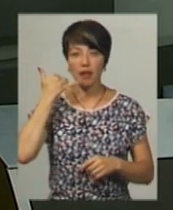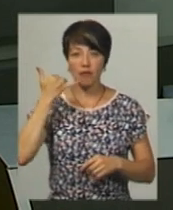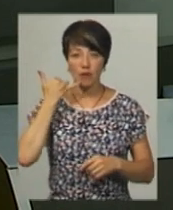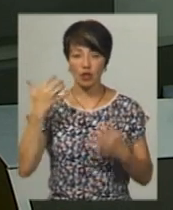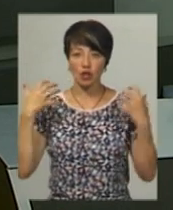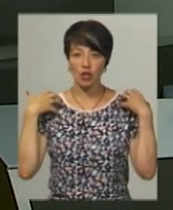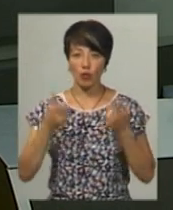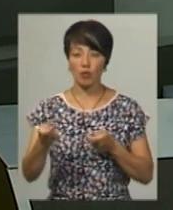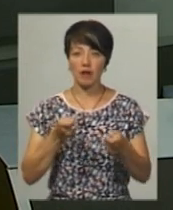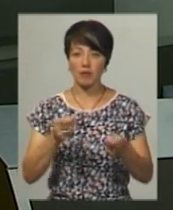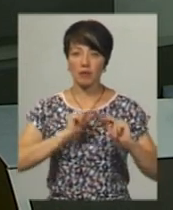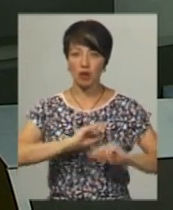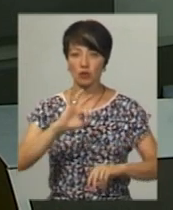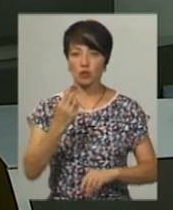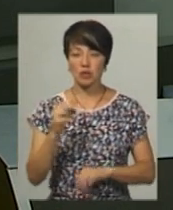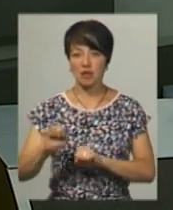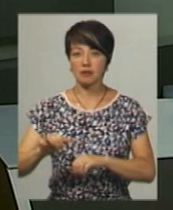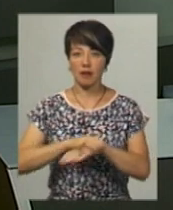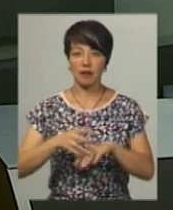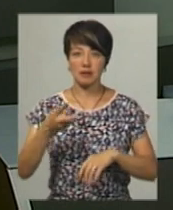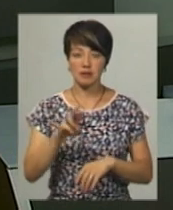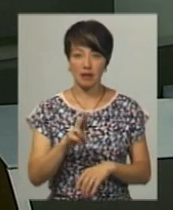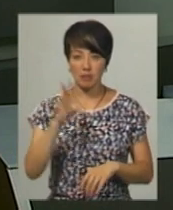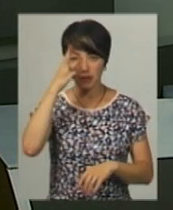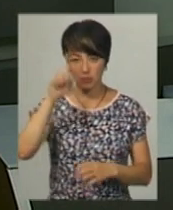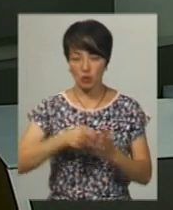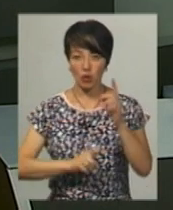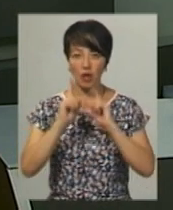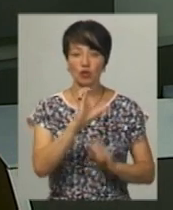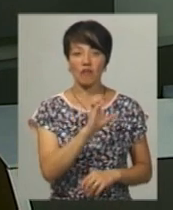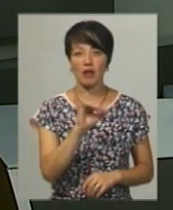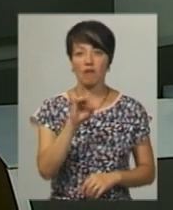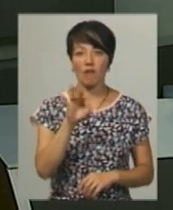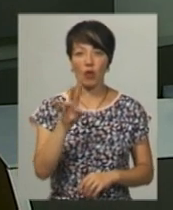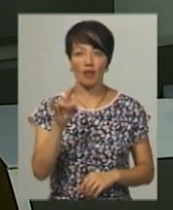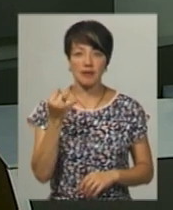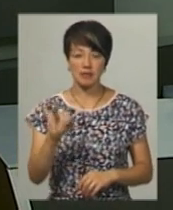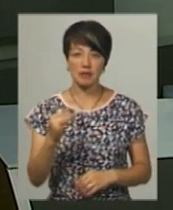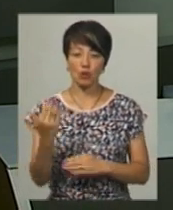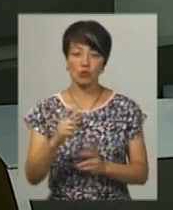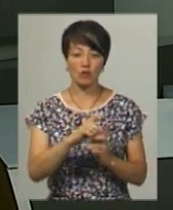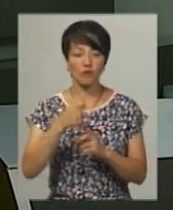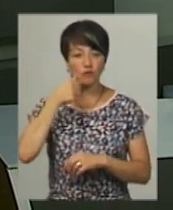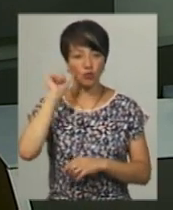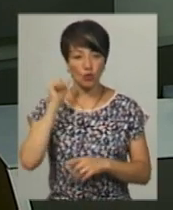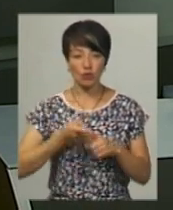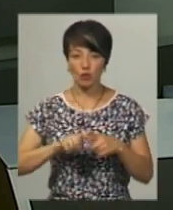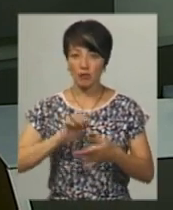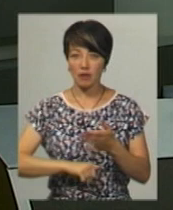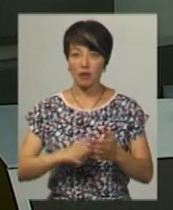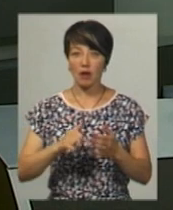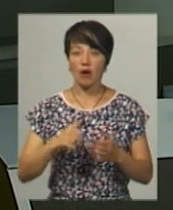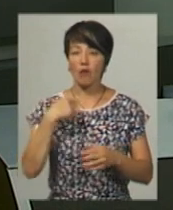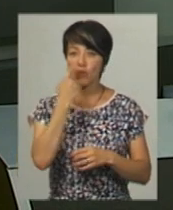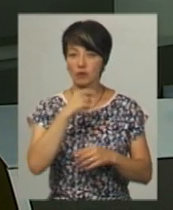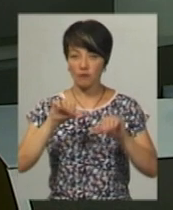начальник управління праці та соціального захисту населення Хмельницької міської ради Слов'ян Воронецький. За його словами, вчора з цього приводу до нього в